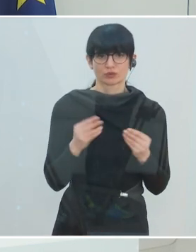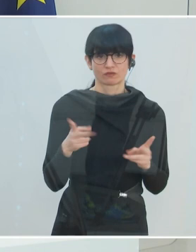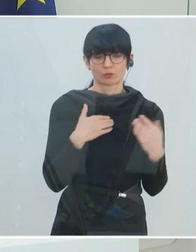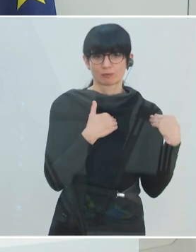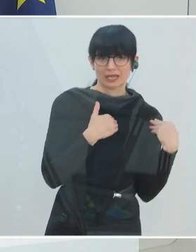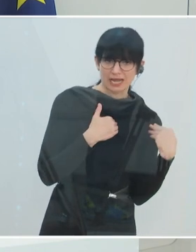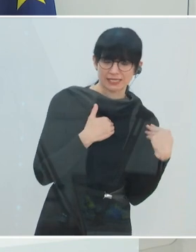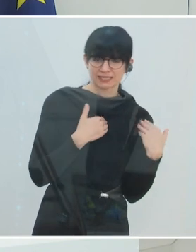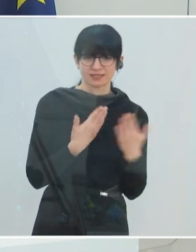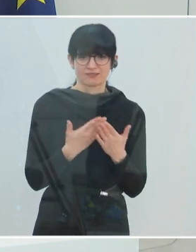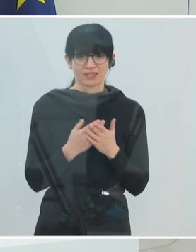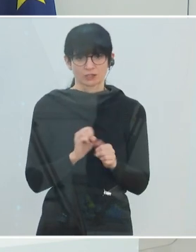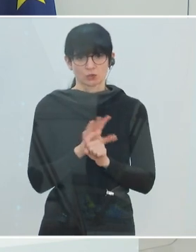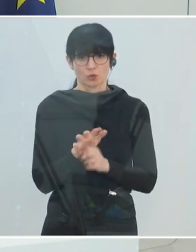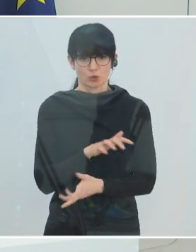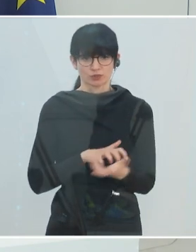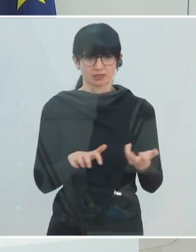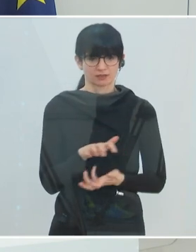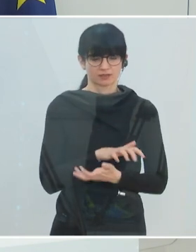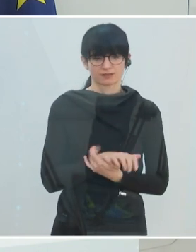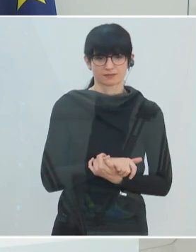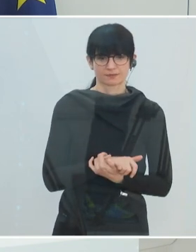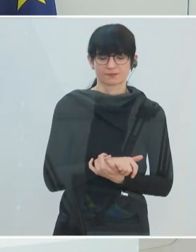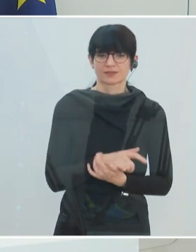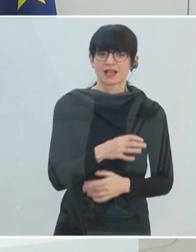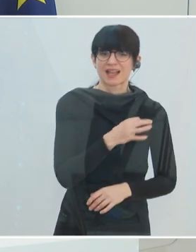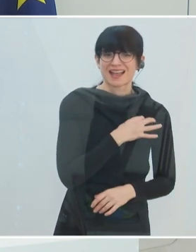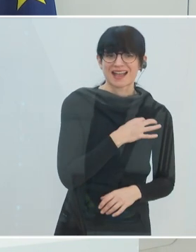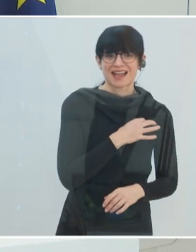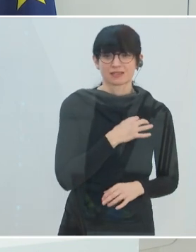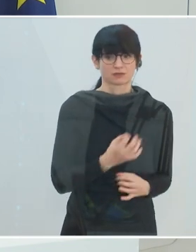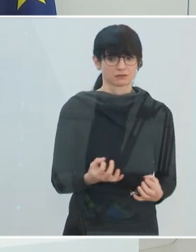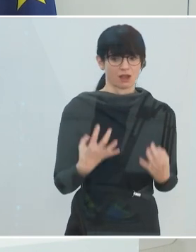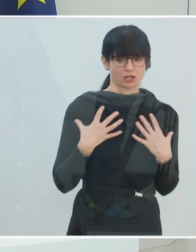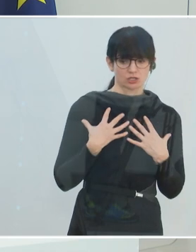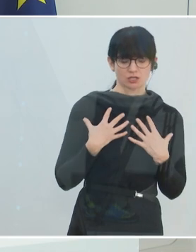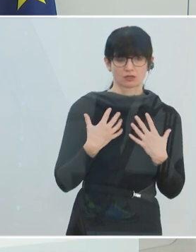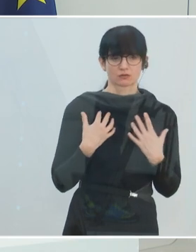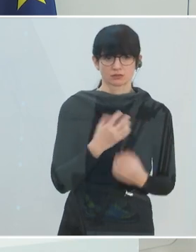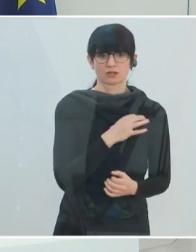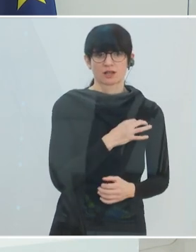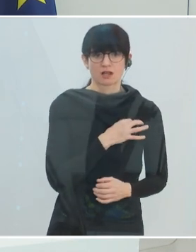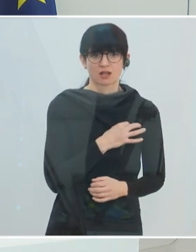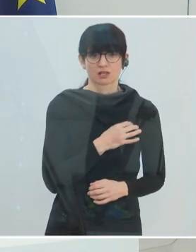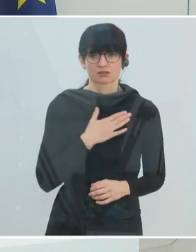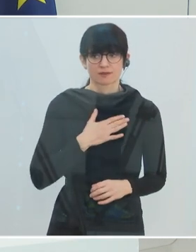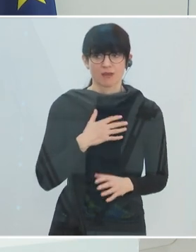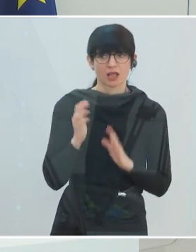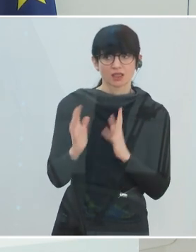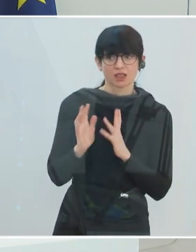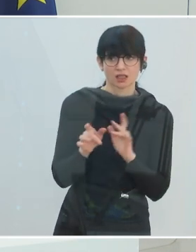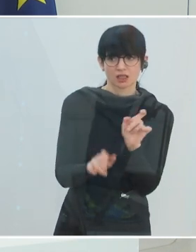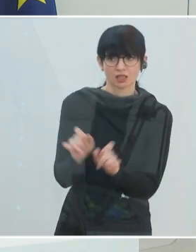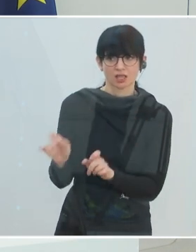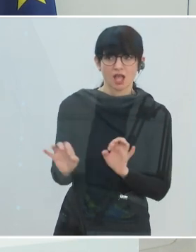durch diese Krise. Natürlich ist es die Angst vor der Ansteckung. Es ist die Angst davor, dass unsere lieben Nächsten